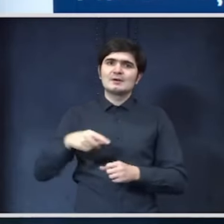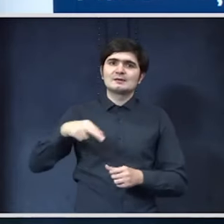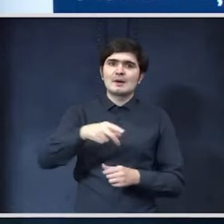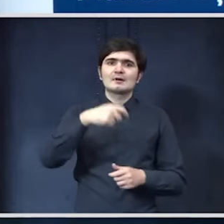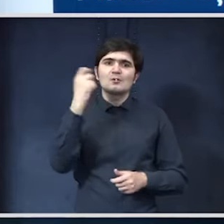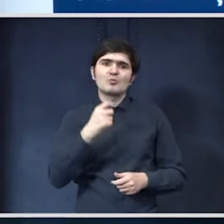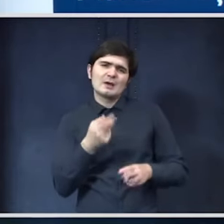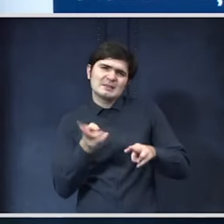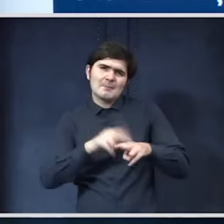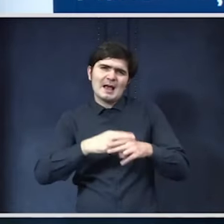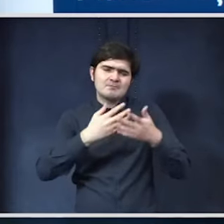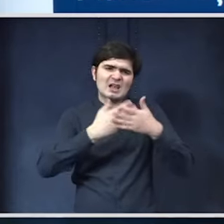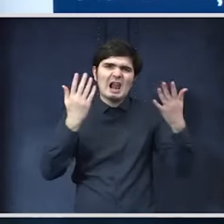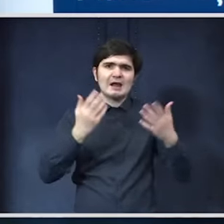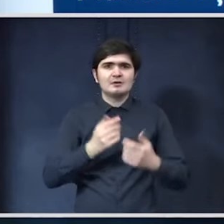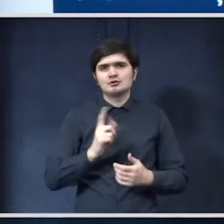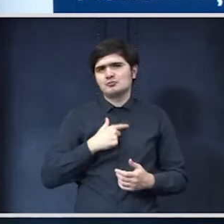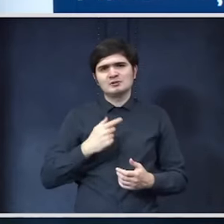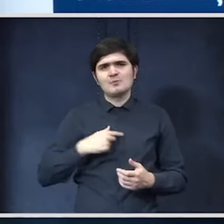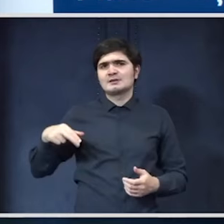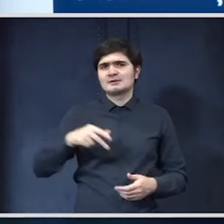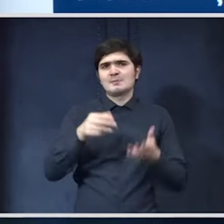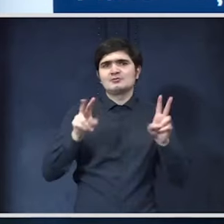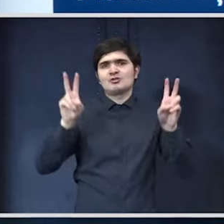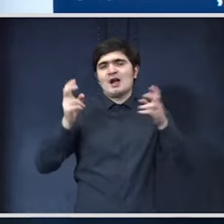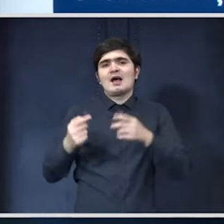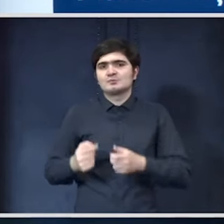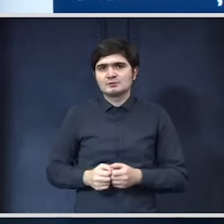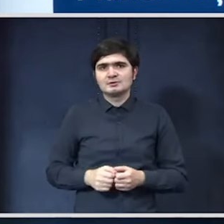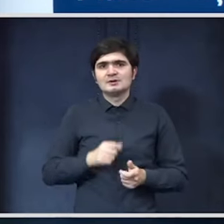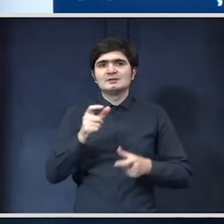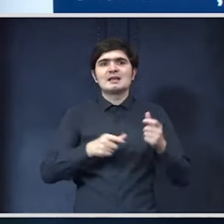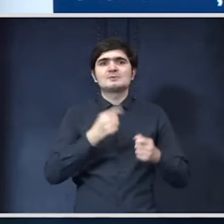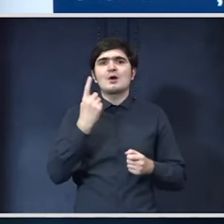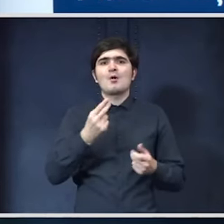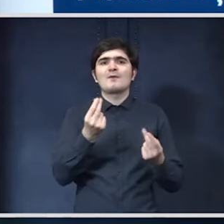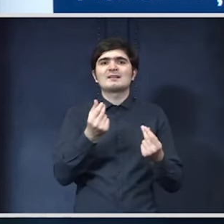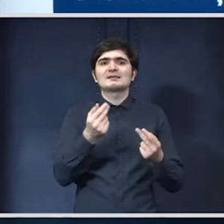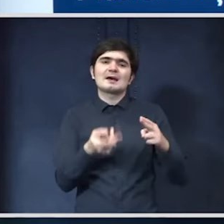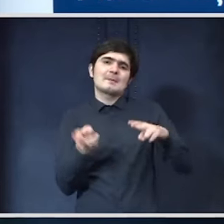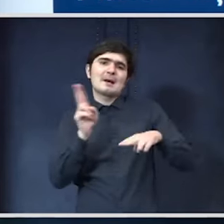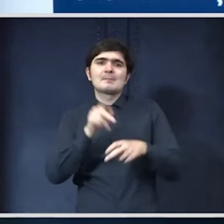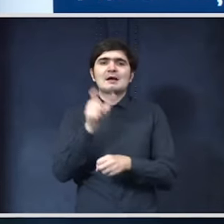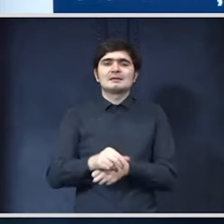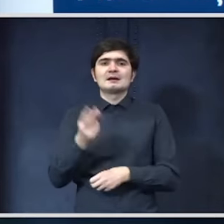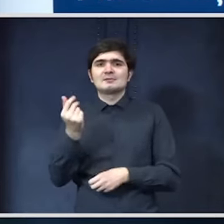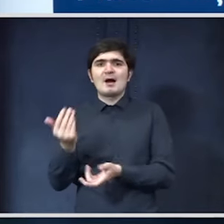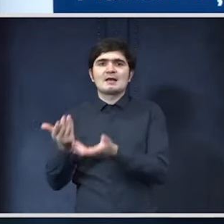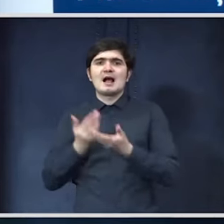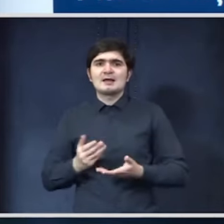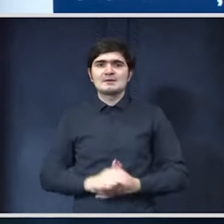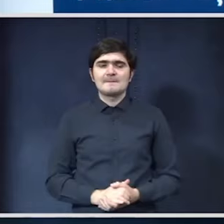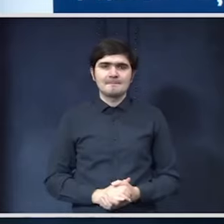proiecte mai concrete și că nu se poate merge așa am încheiat citatul legat de o finanțare mai mare decât banii care ne sunt